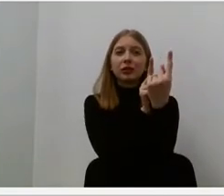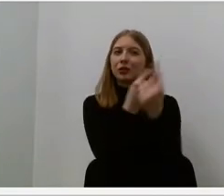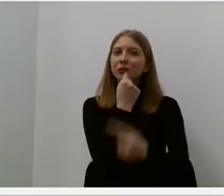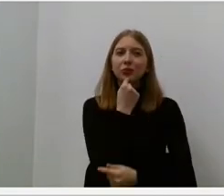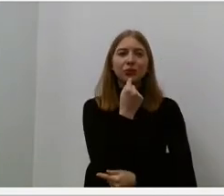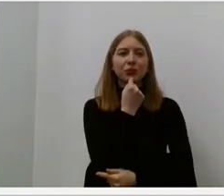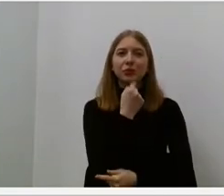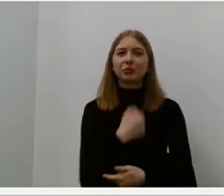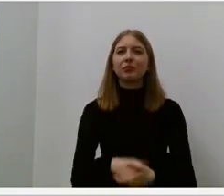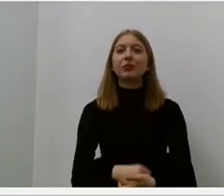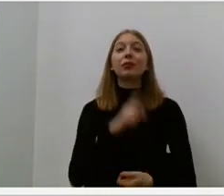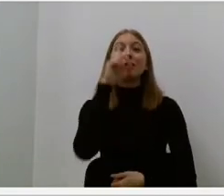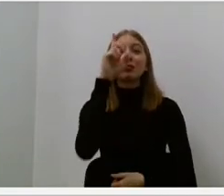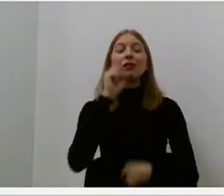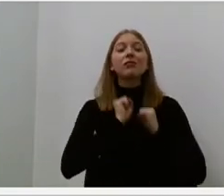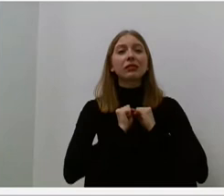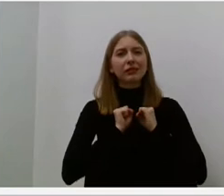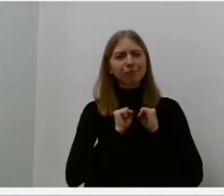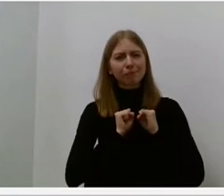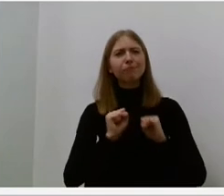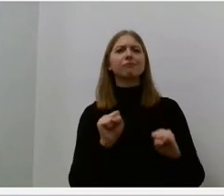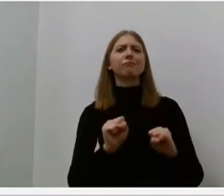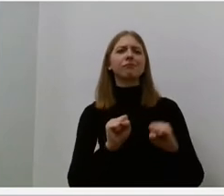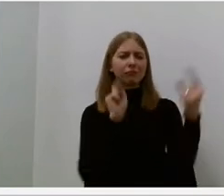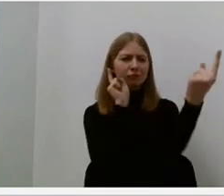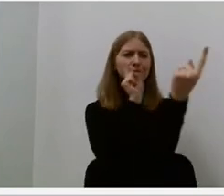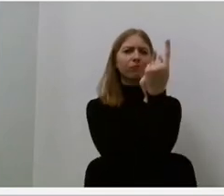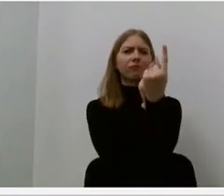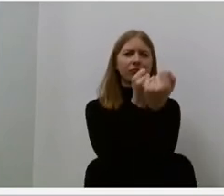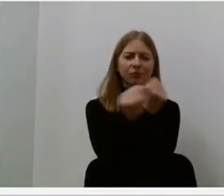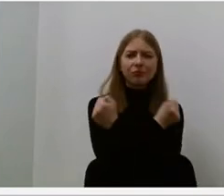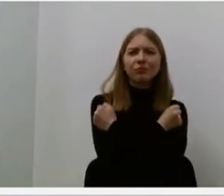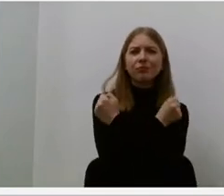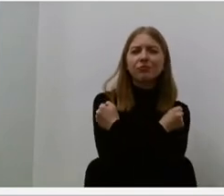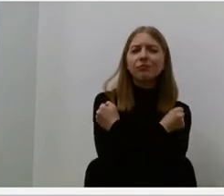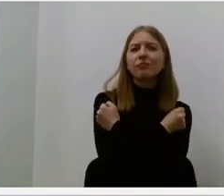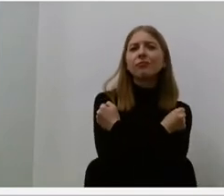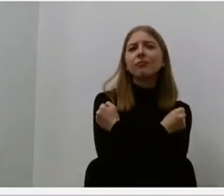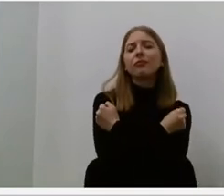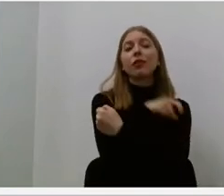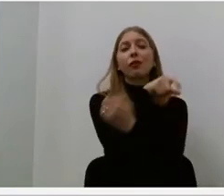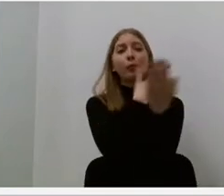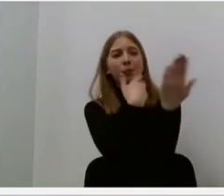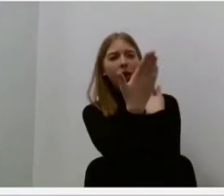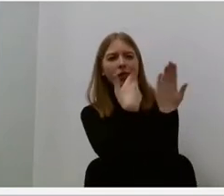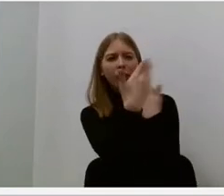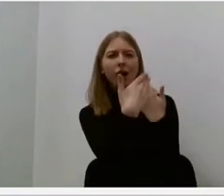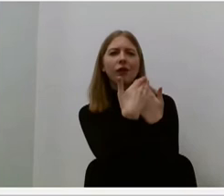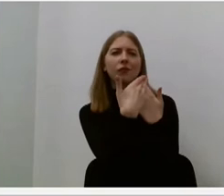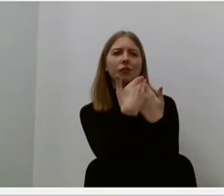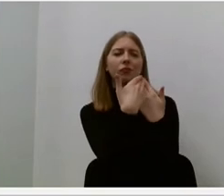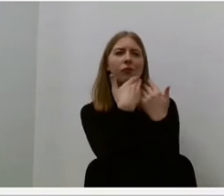jos išdryso, jos apsikabino, jos bendravo, kalbėjosi.